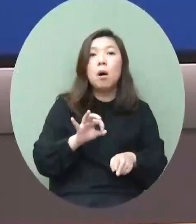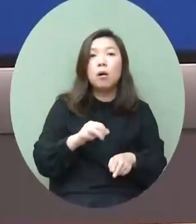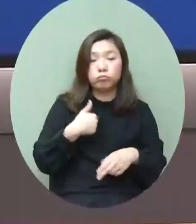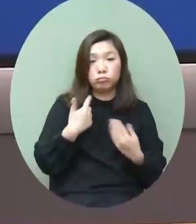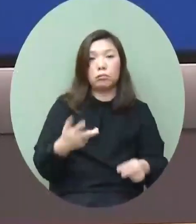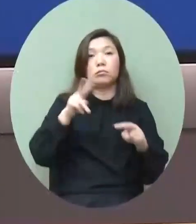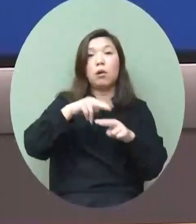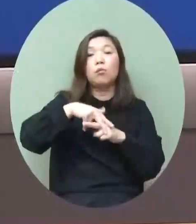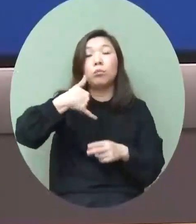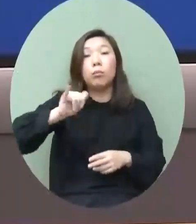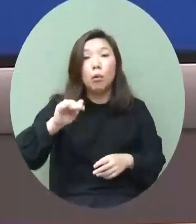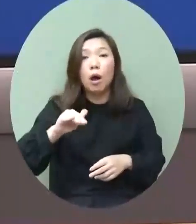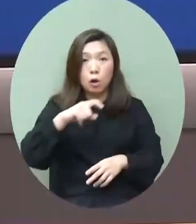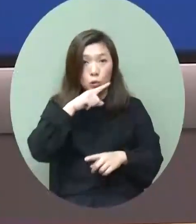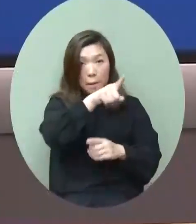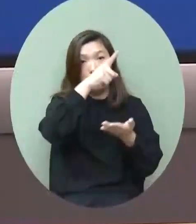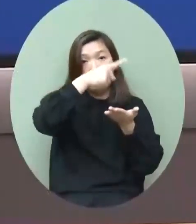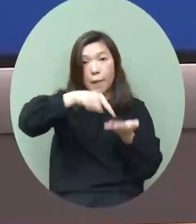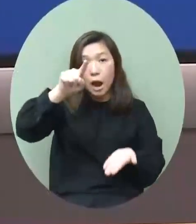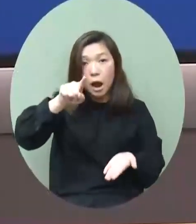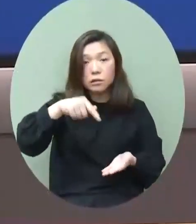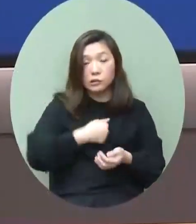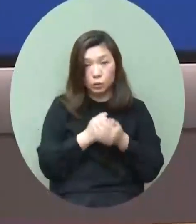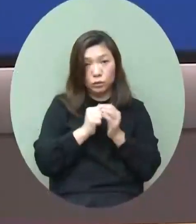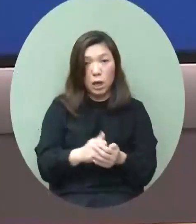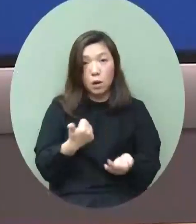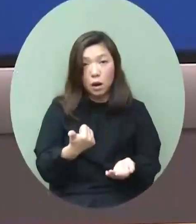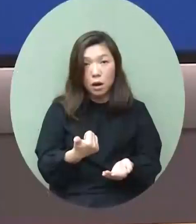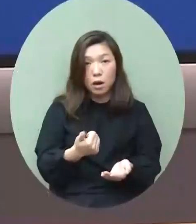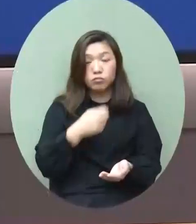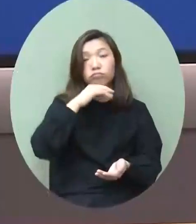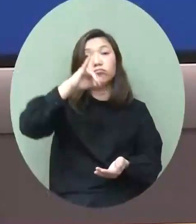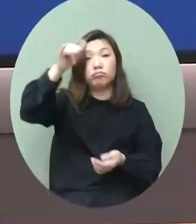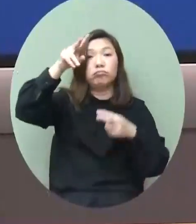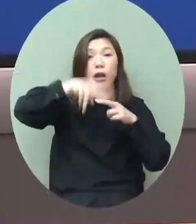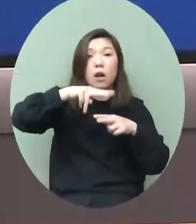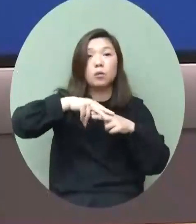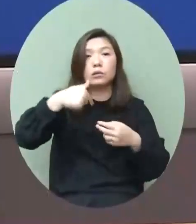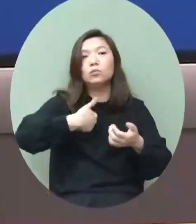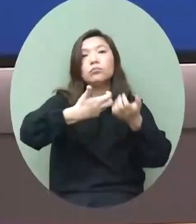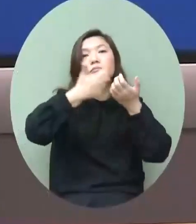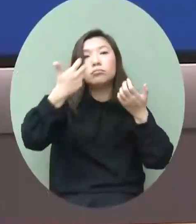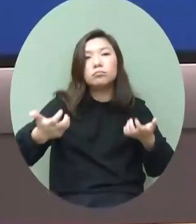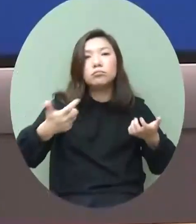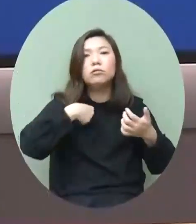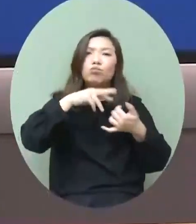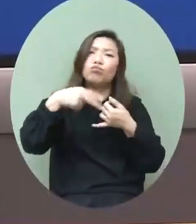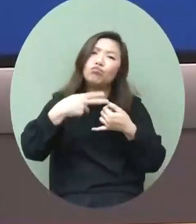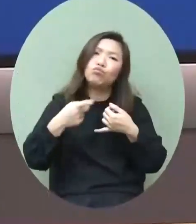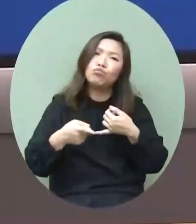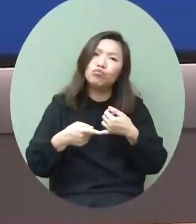進入內地只要你符合要求以及進入內地要隔離要檢疫而已